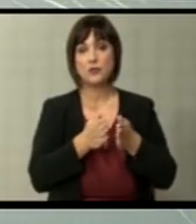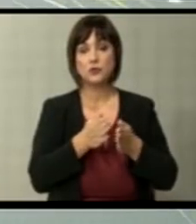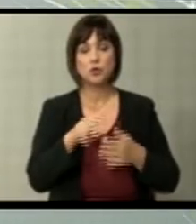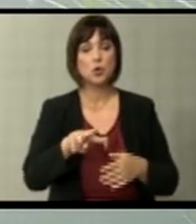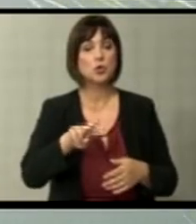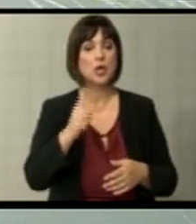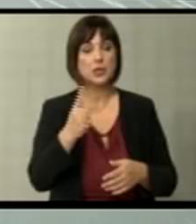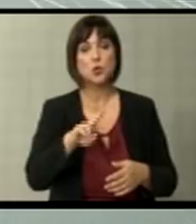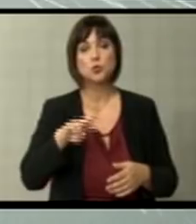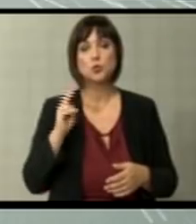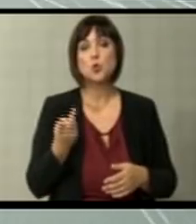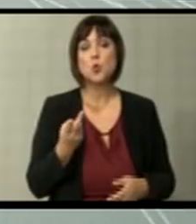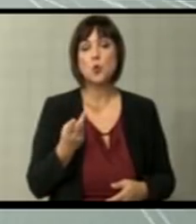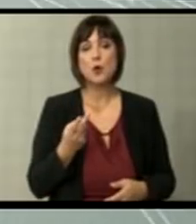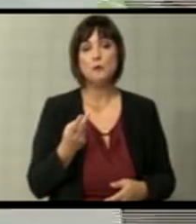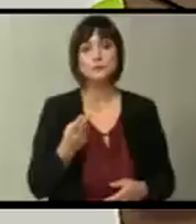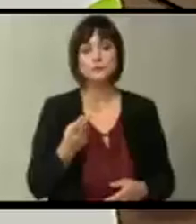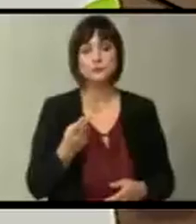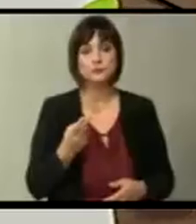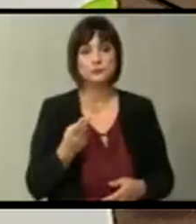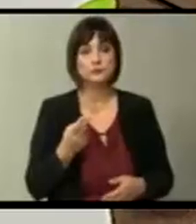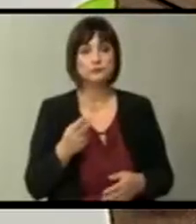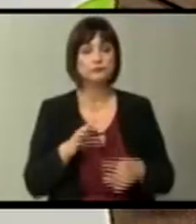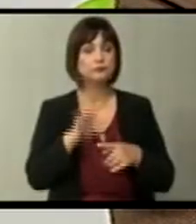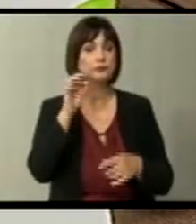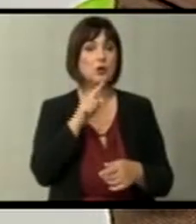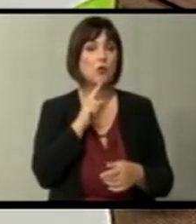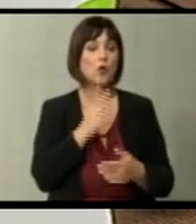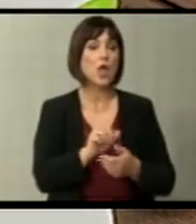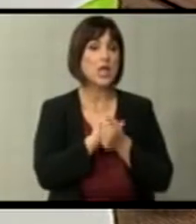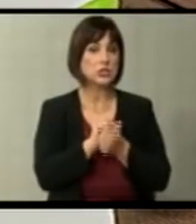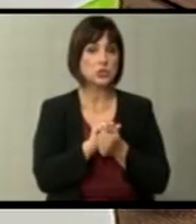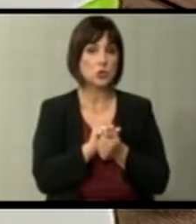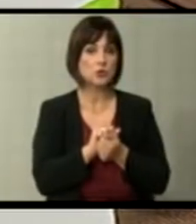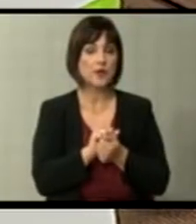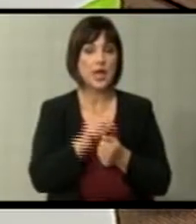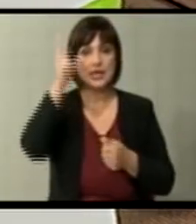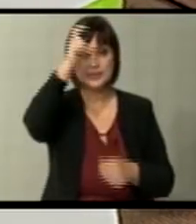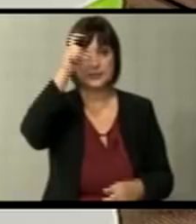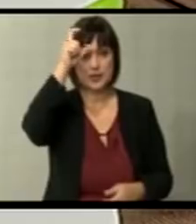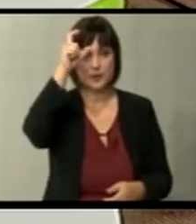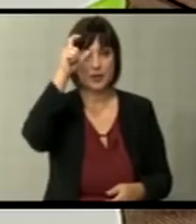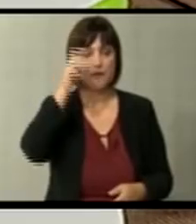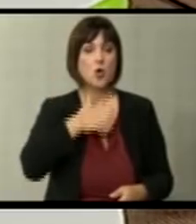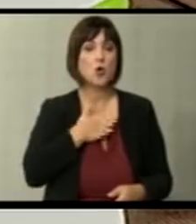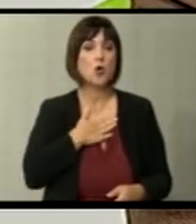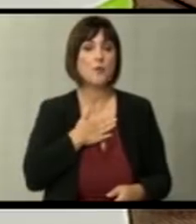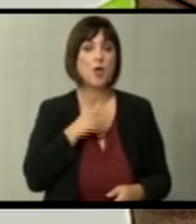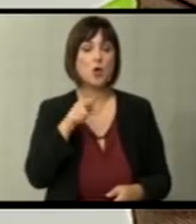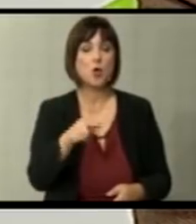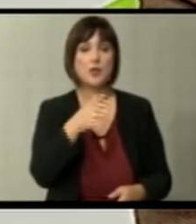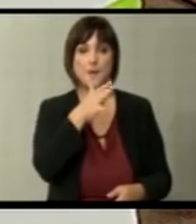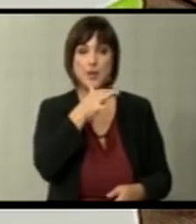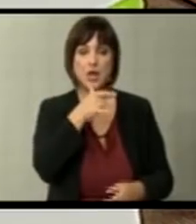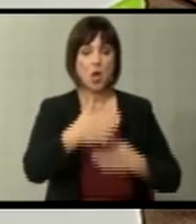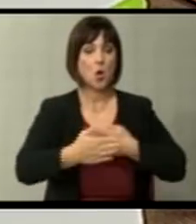еден друг феномен кој што историски Србија го има кон Македонија